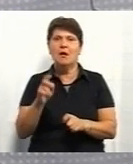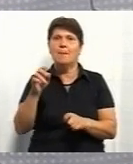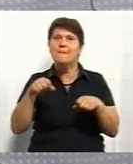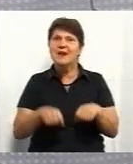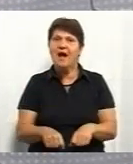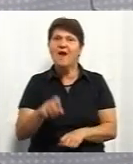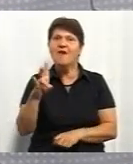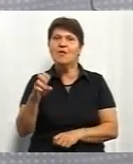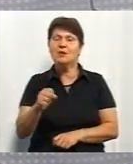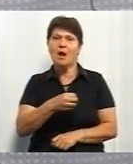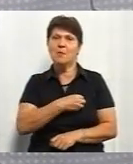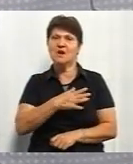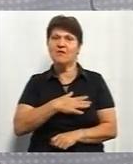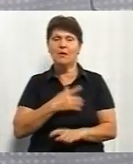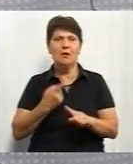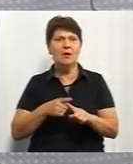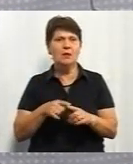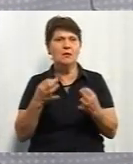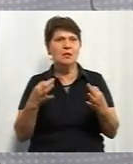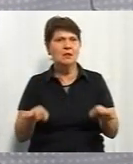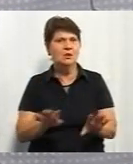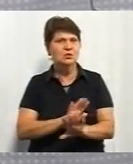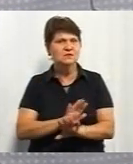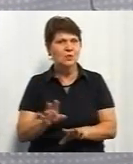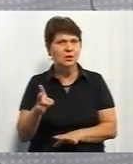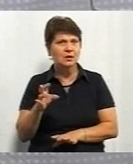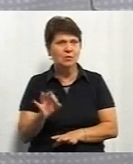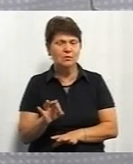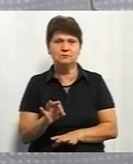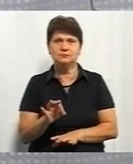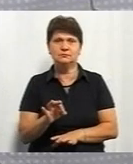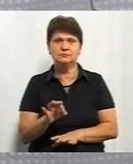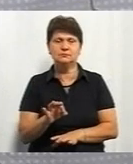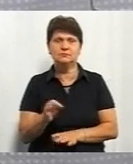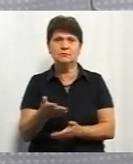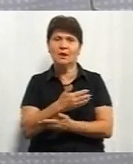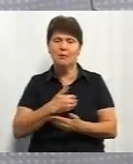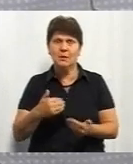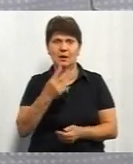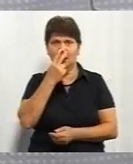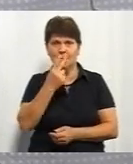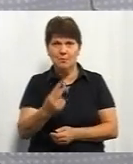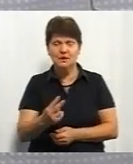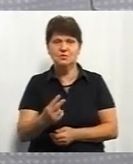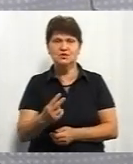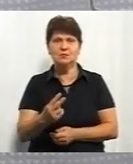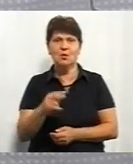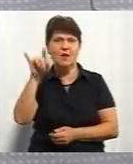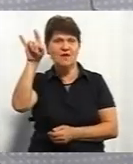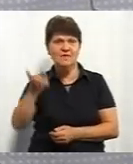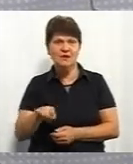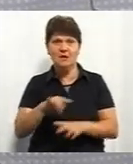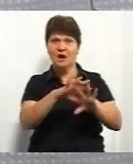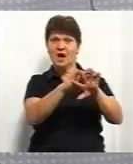не дозволено. Ну, у всякому разі, ми бачимо на вікнах